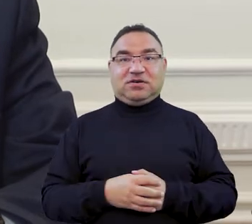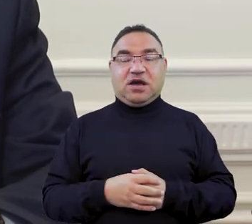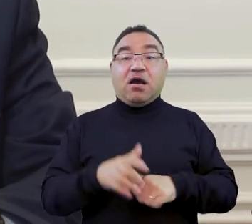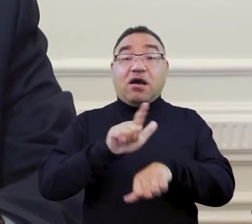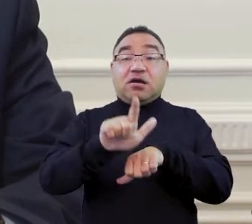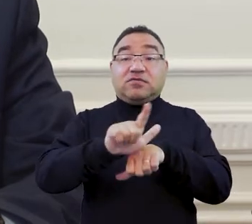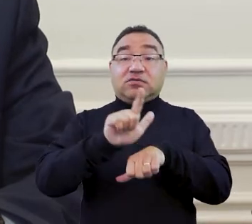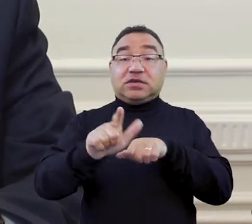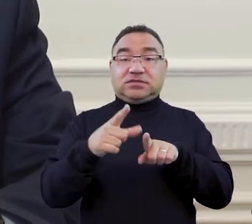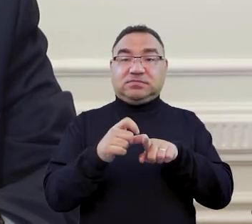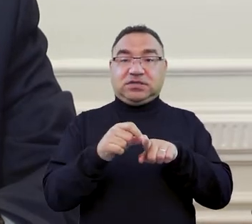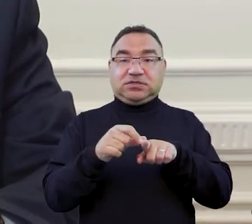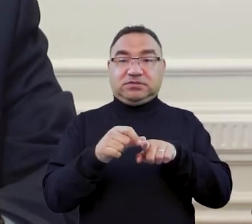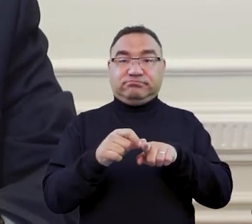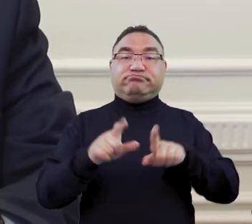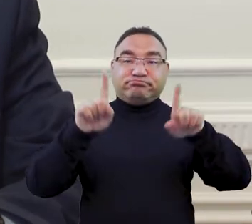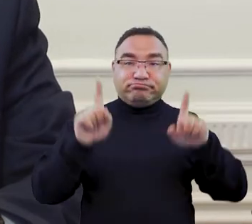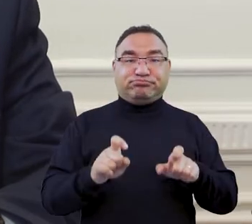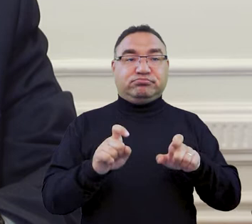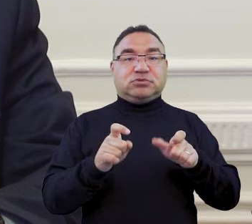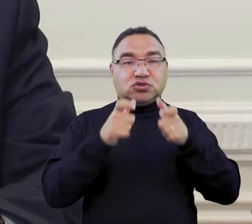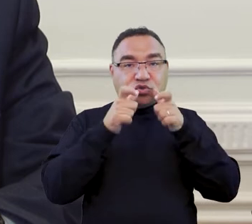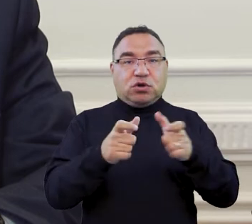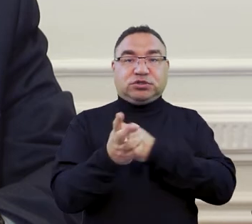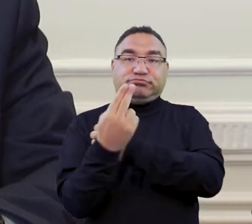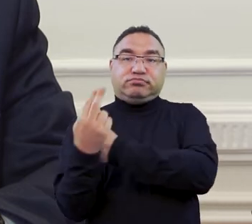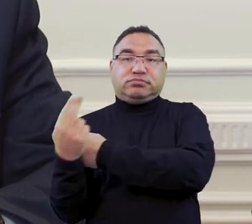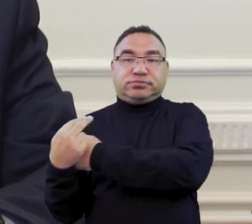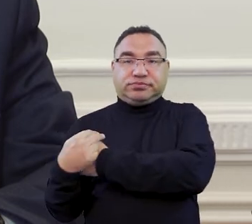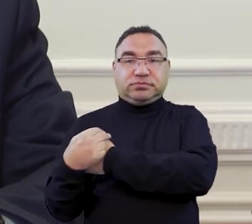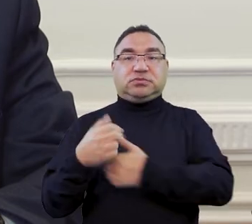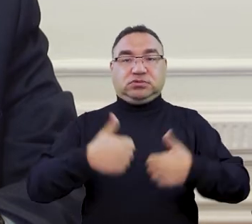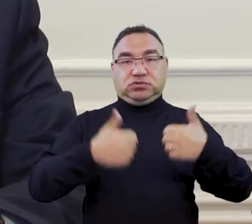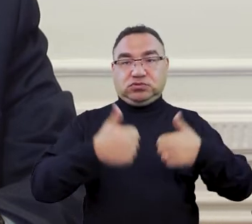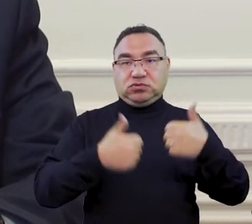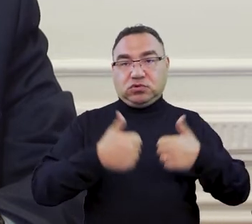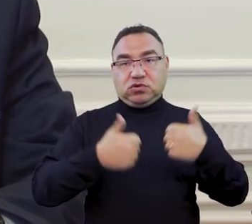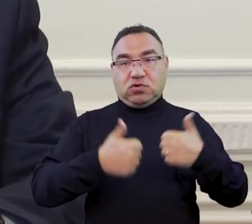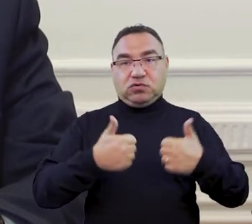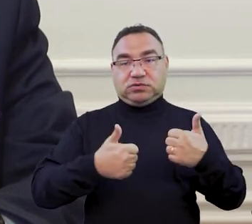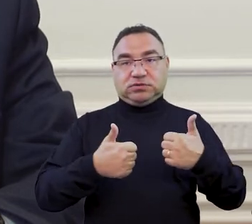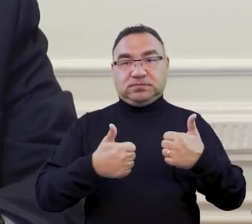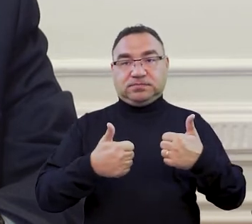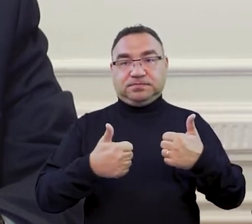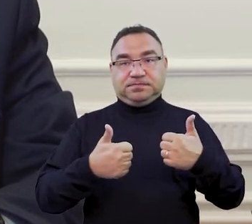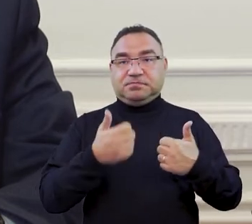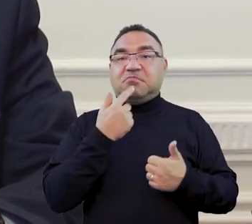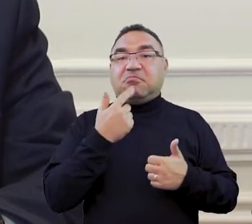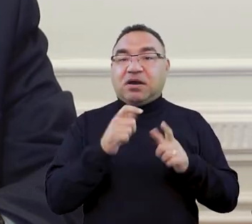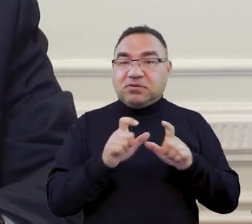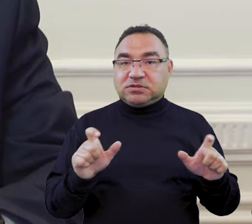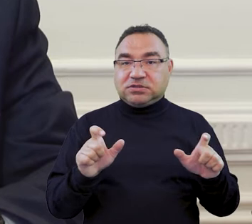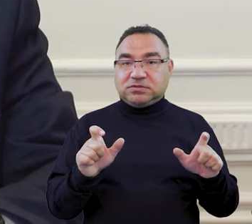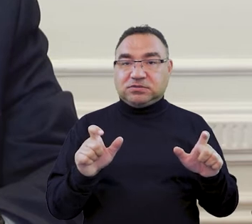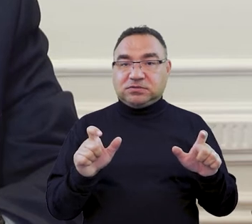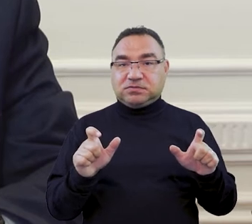już 12 października rozpoczniemy nabór w tym konkursie. Także czasu nie